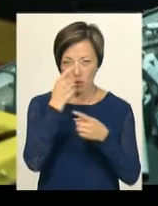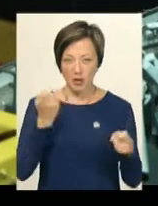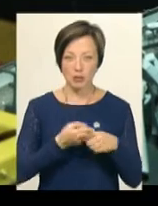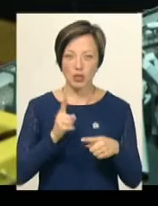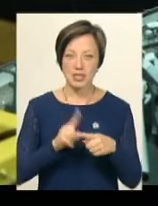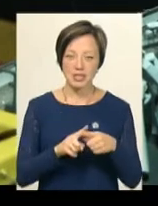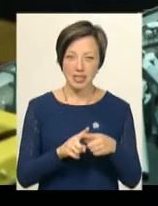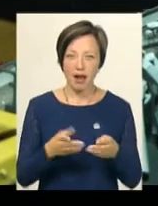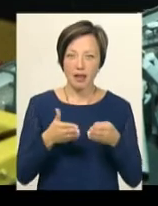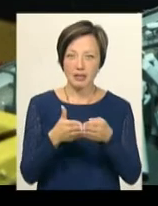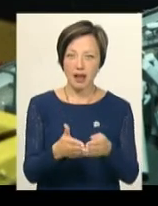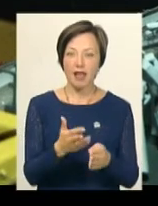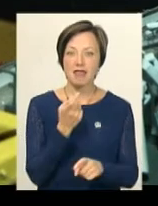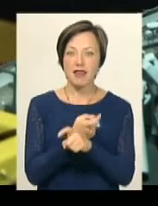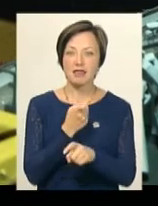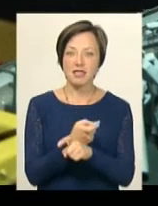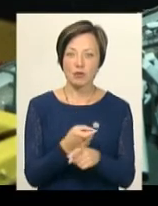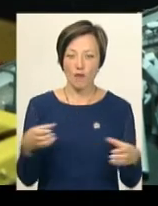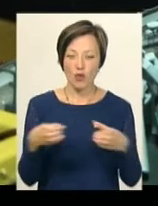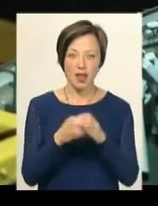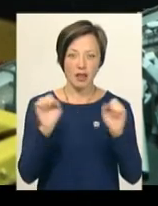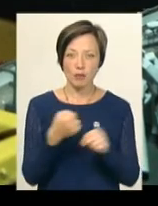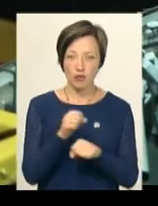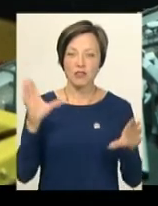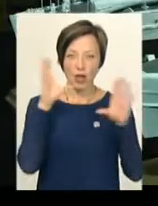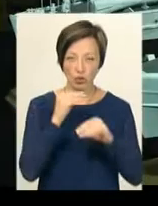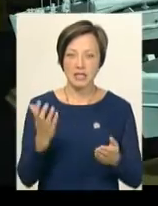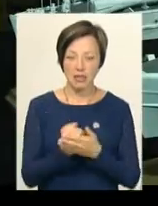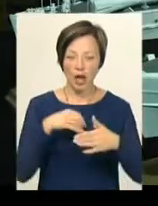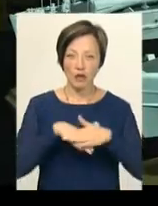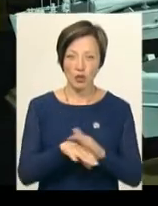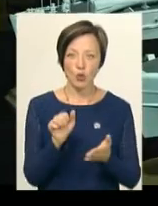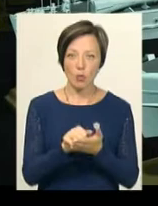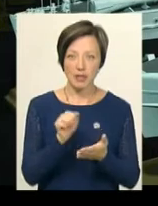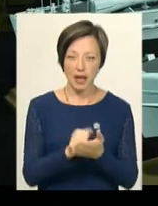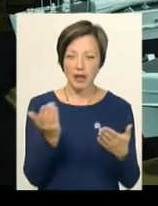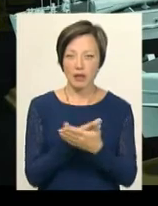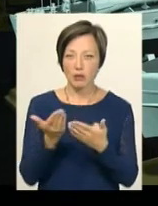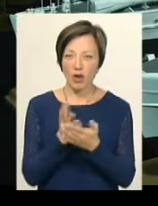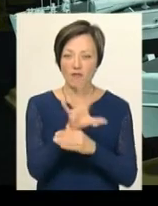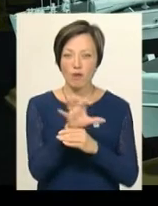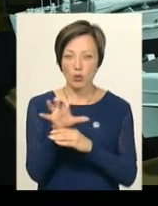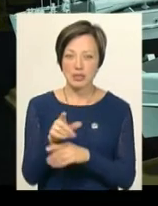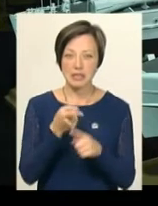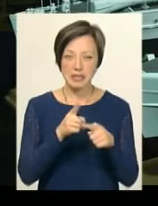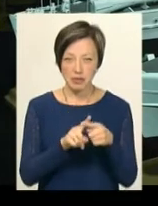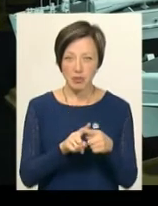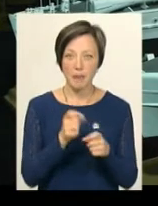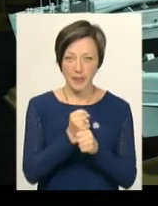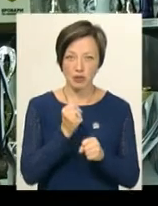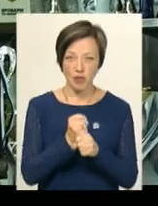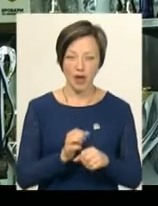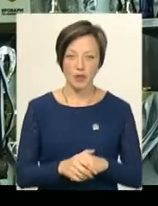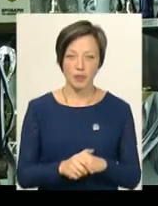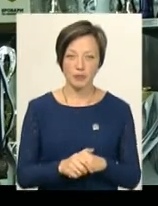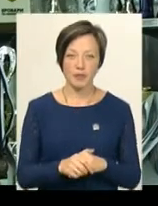торпедні катери нацистської флотилії було неможливо. Але йому вдалося знайти архівні документальні кінострічки та фотографії. За ними, каже, і працював.